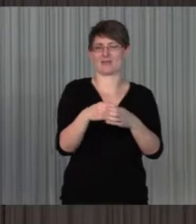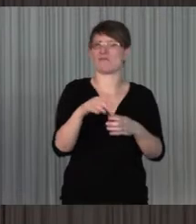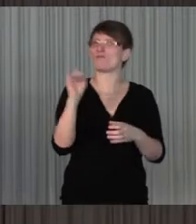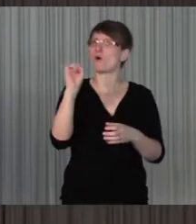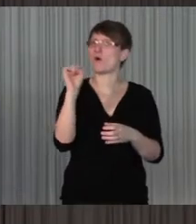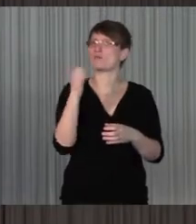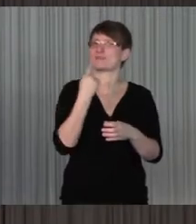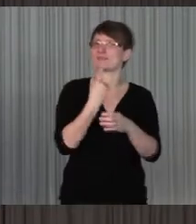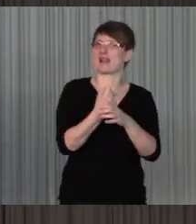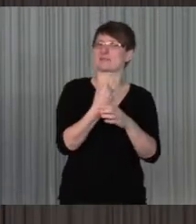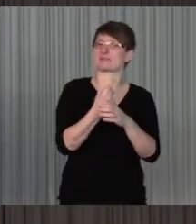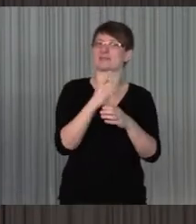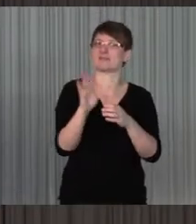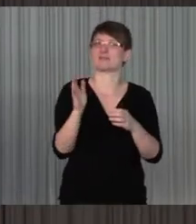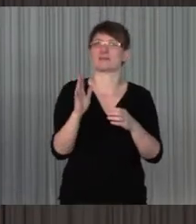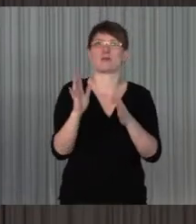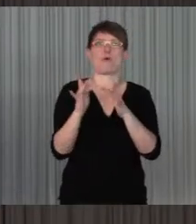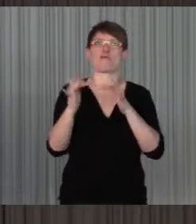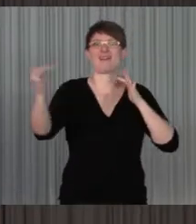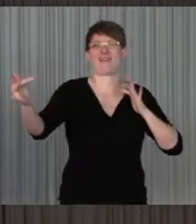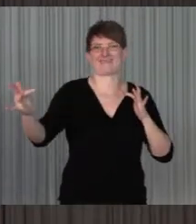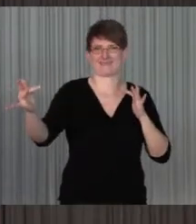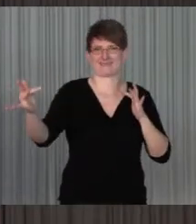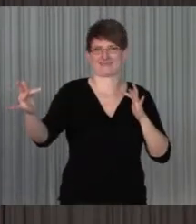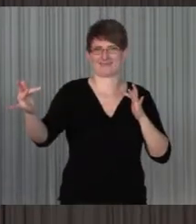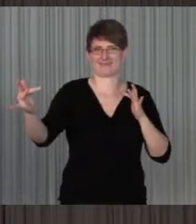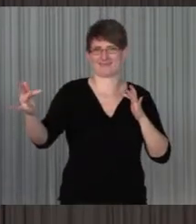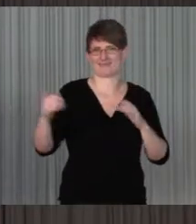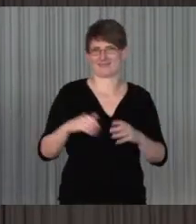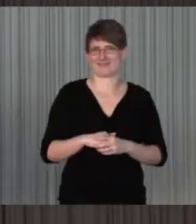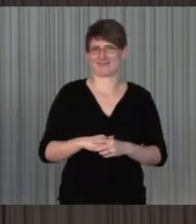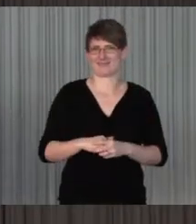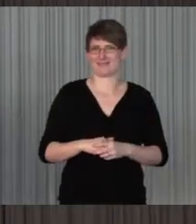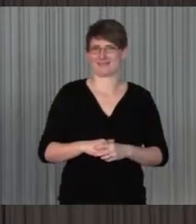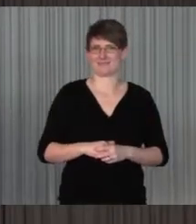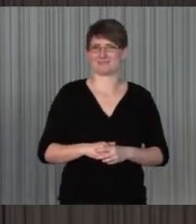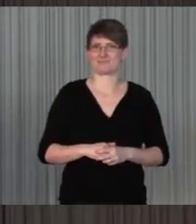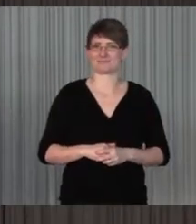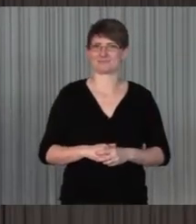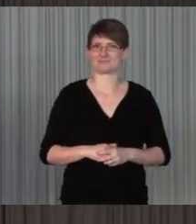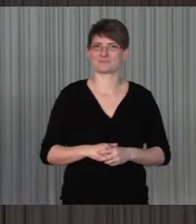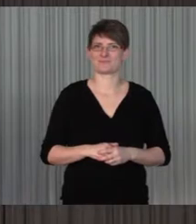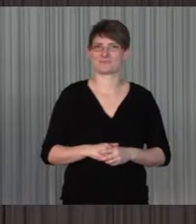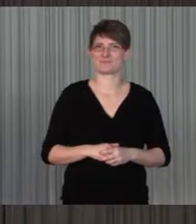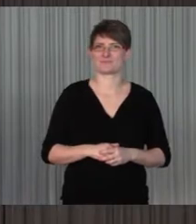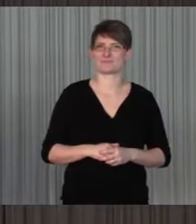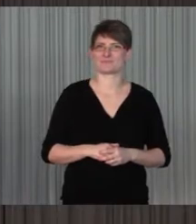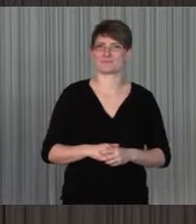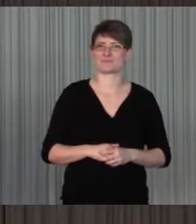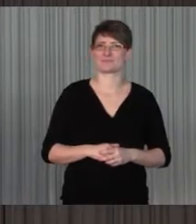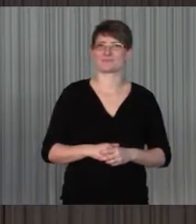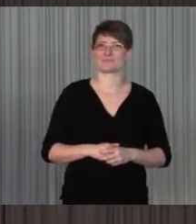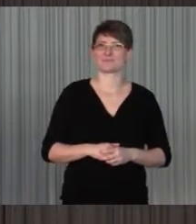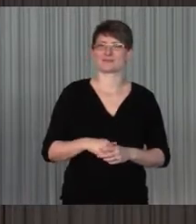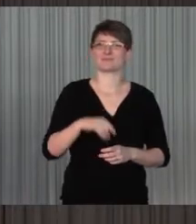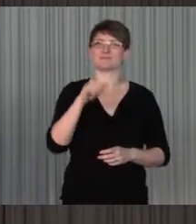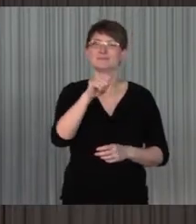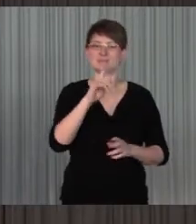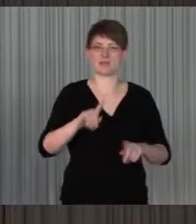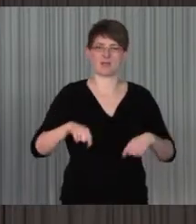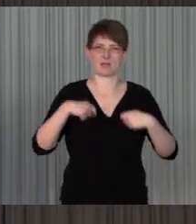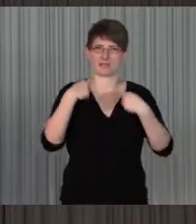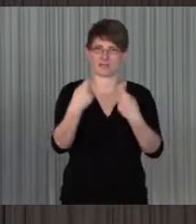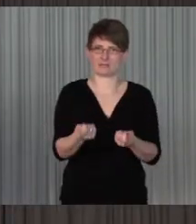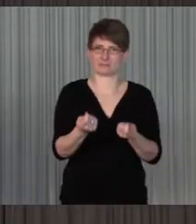sie tatsächlich am ehesten auch zu den Offlinern auch gehört. Und diese Ergebnisse